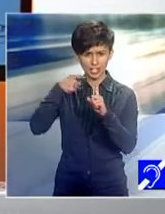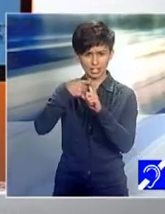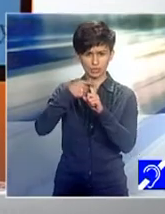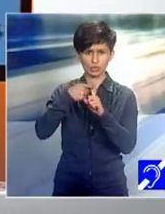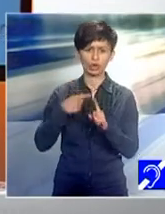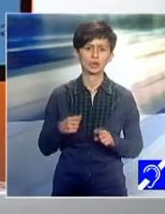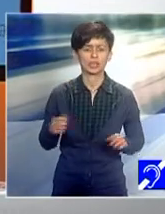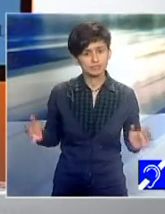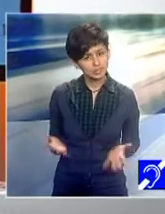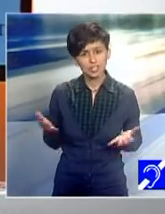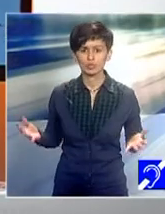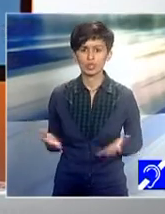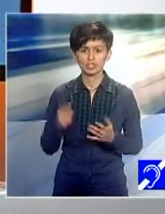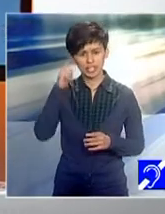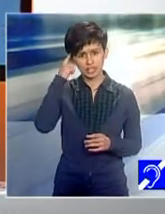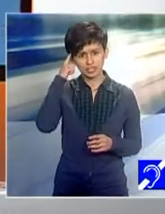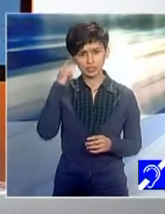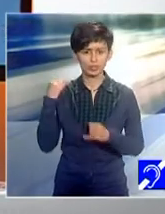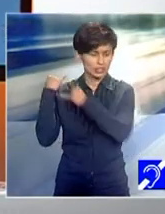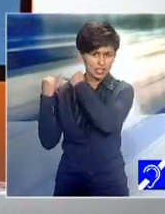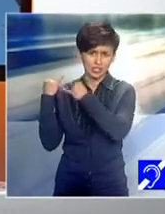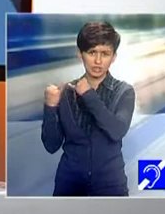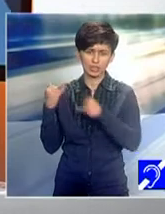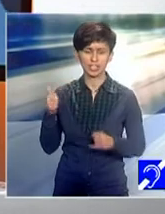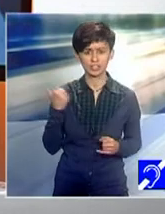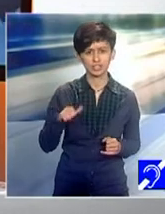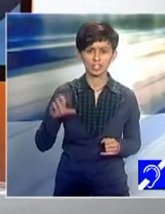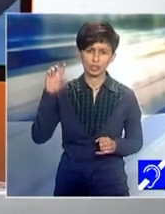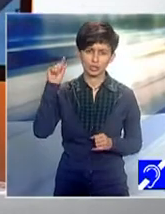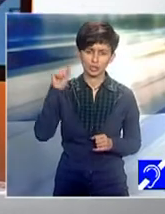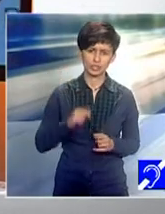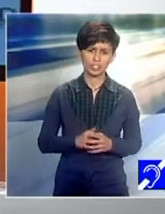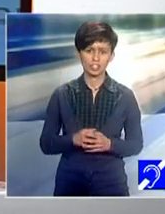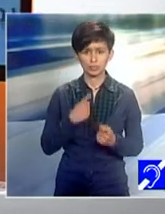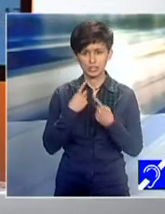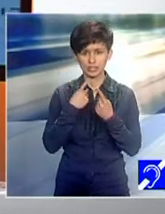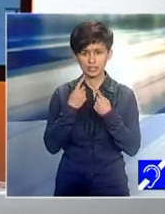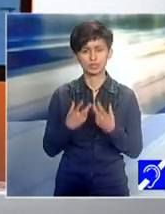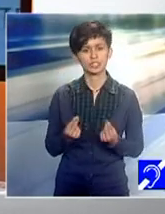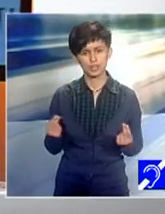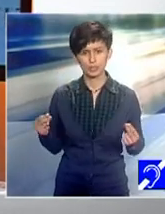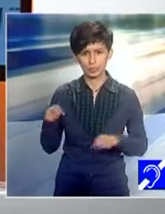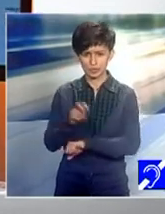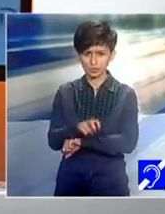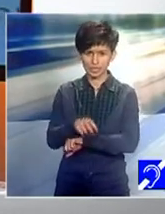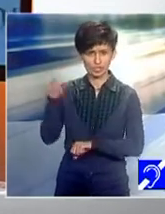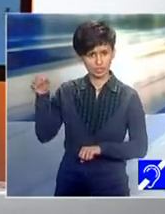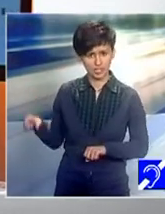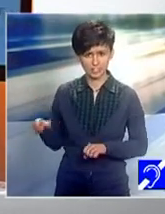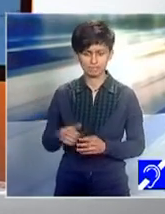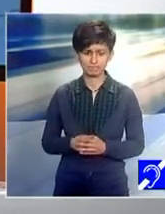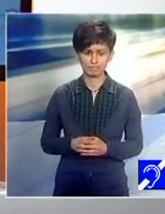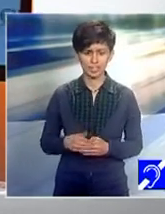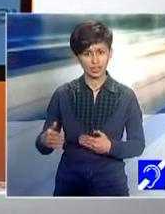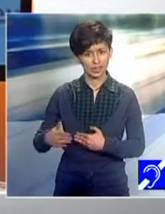să facă cunoștință cu istoria secolului al XX-lea, prin intermediul discuțiilor cu diverși participanți. Alături de mine în studio